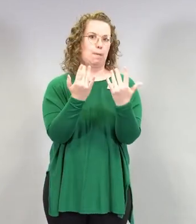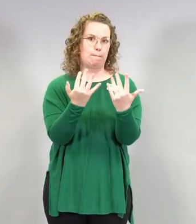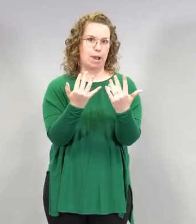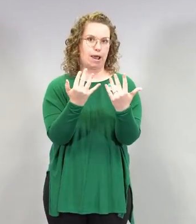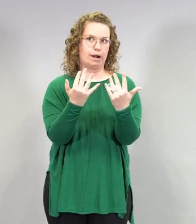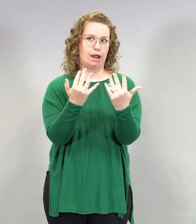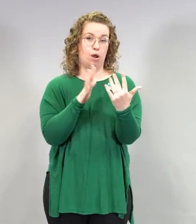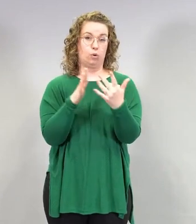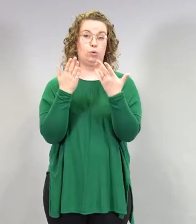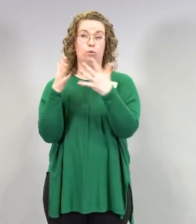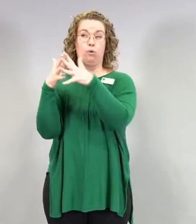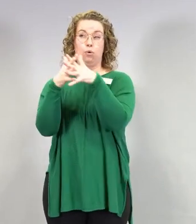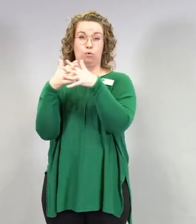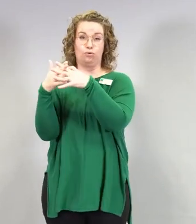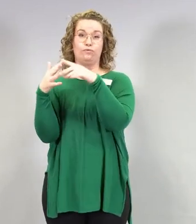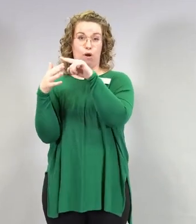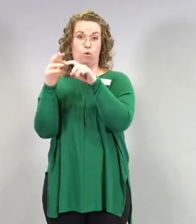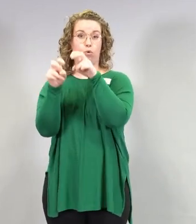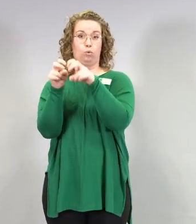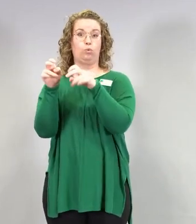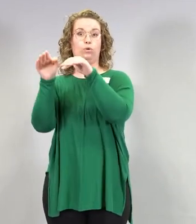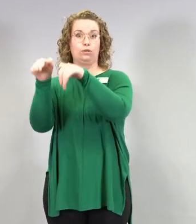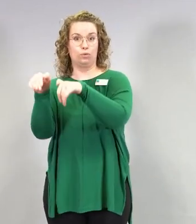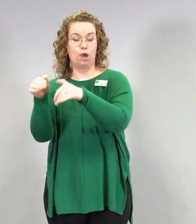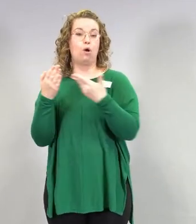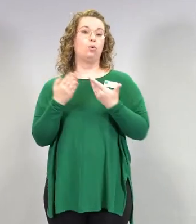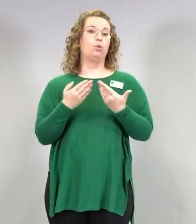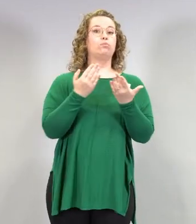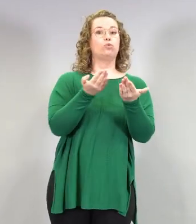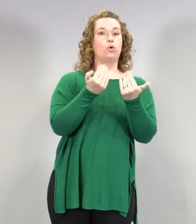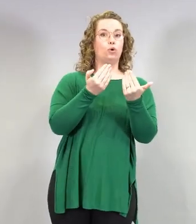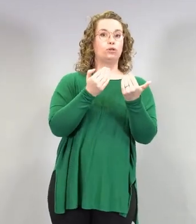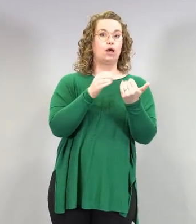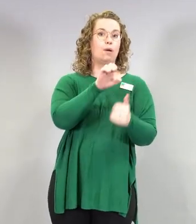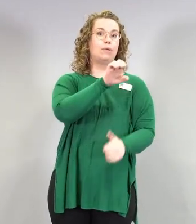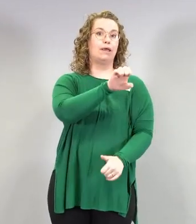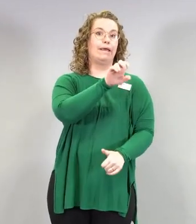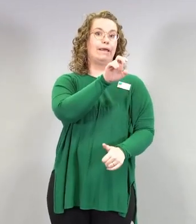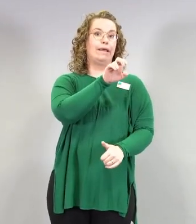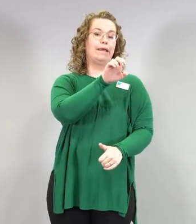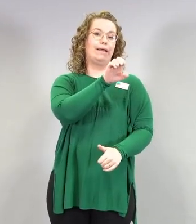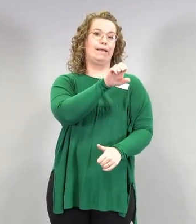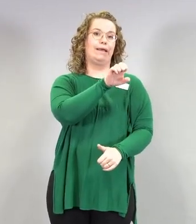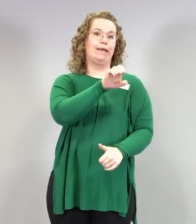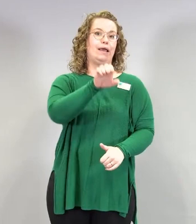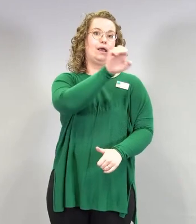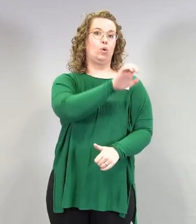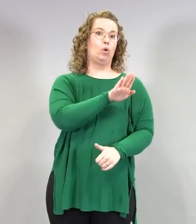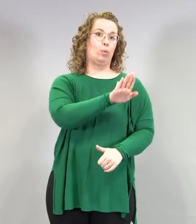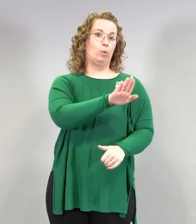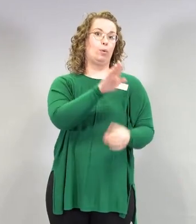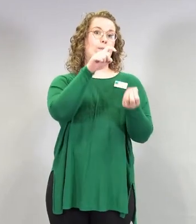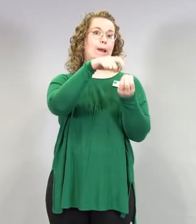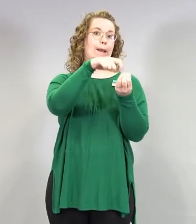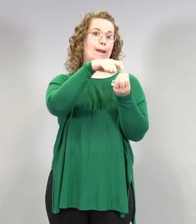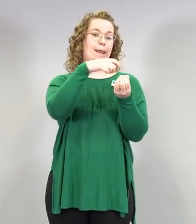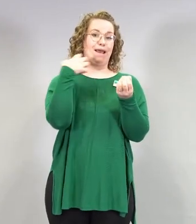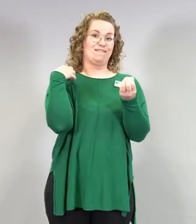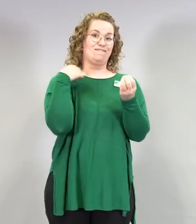Ja me odotetaan nyt Euroopan lääkeviranomaisen arviota siitä ja sen käytöstä sitten täällä Euroopassa.